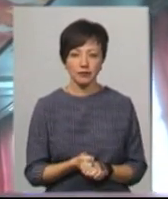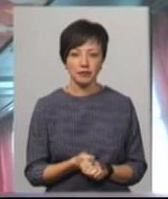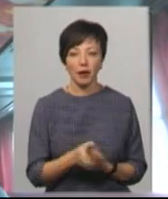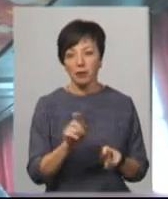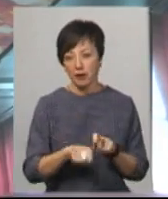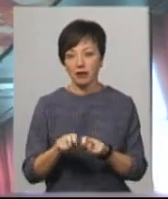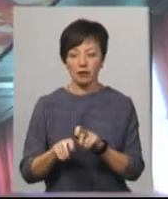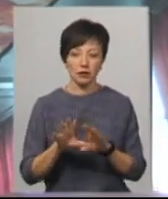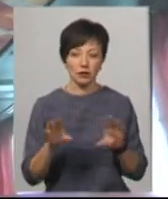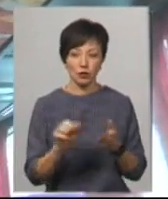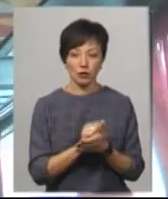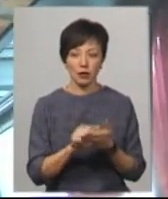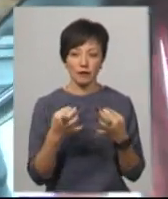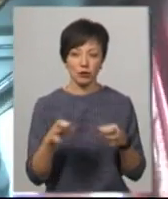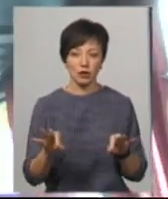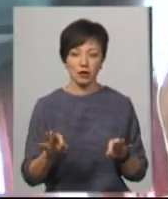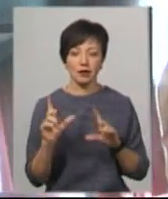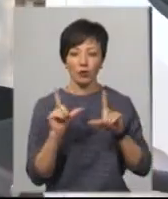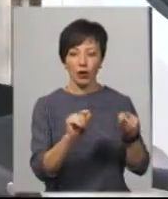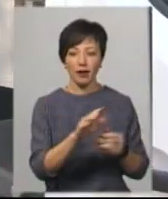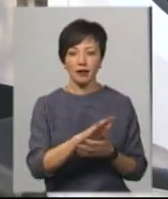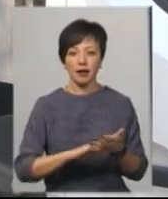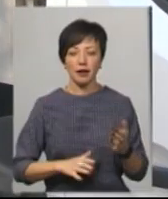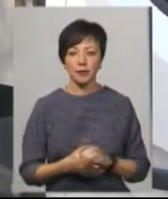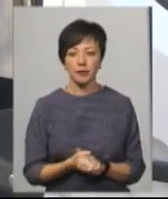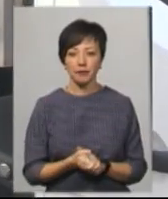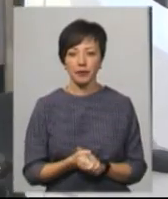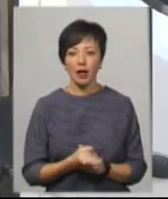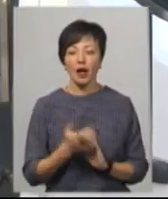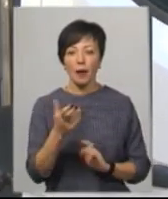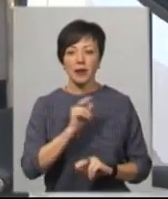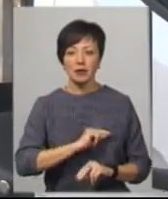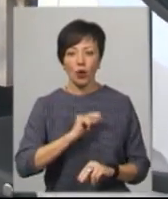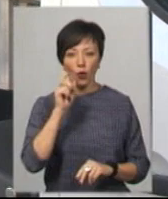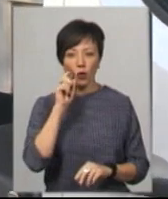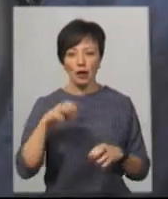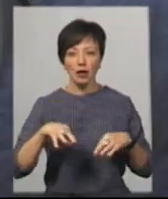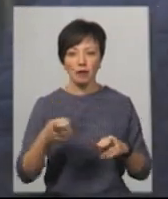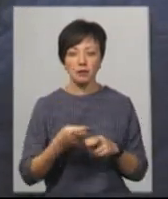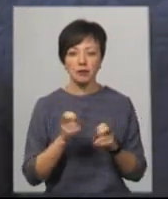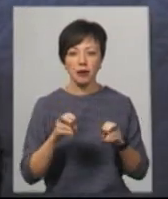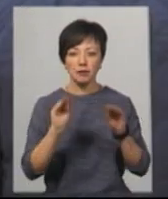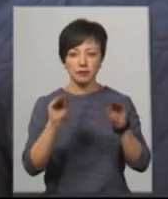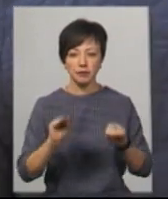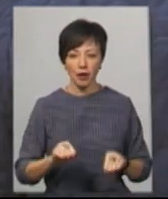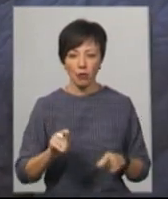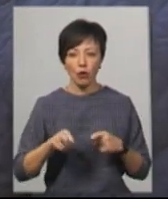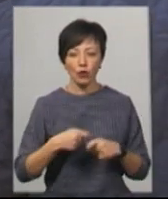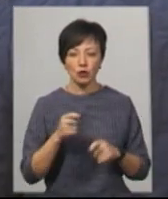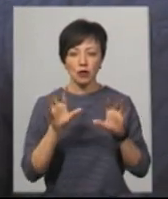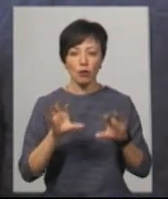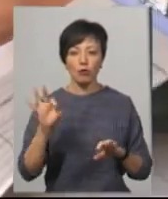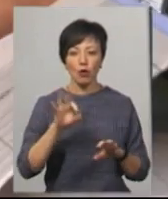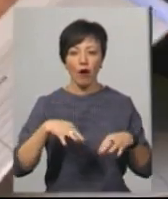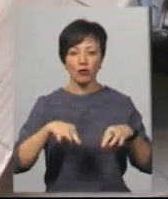Повірили, перевірили документи, відпустили, поїхали далі. На Андрії Нікулішина працівники «Укртрансбезпеки» склали акт порушення законодавства